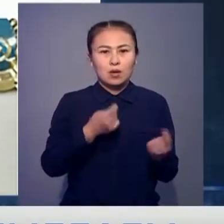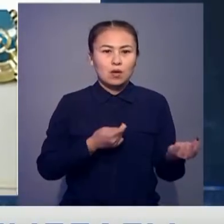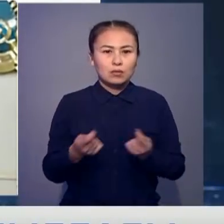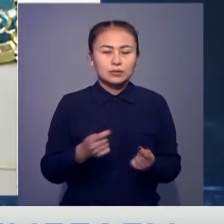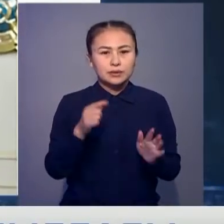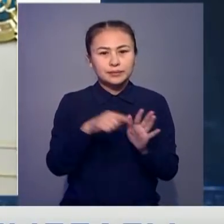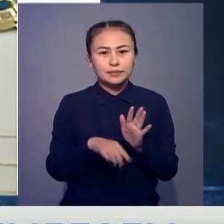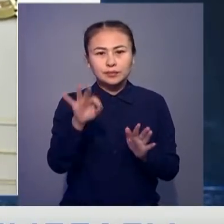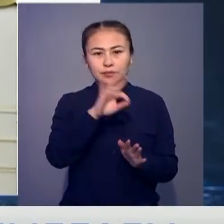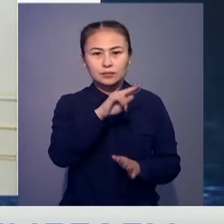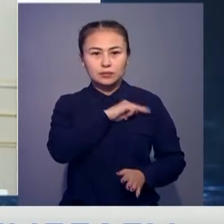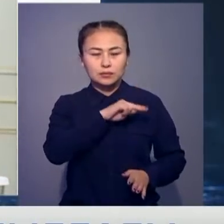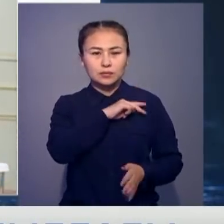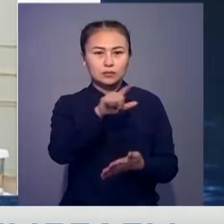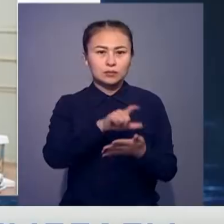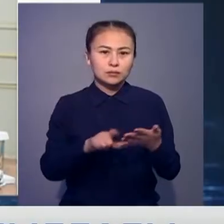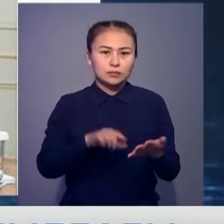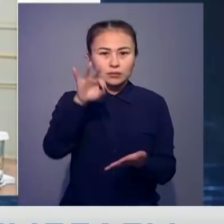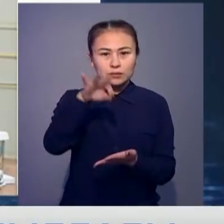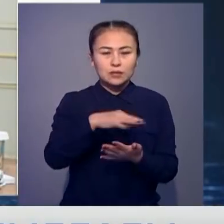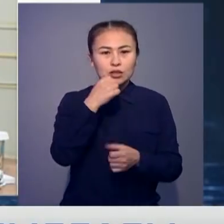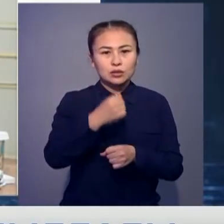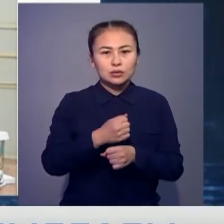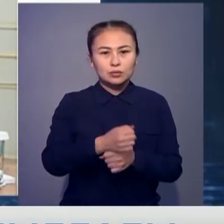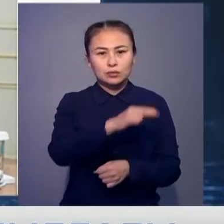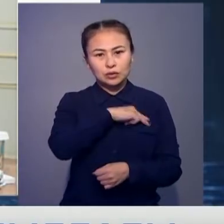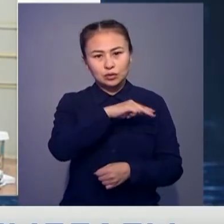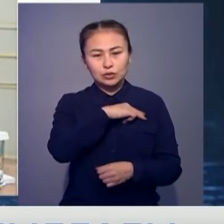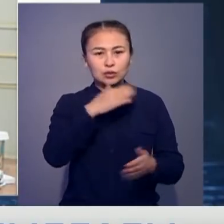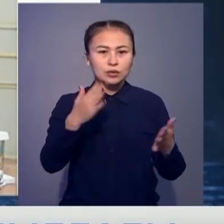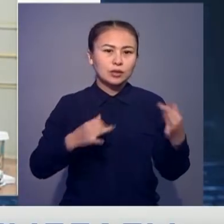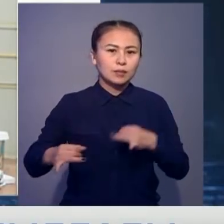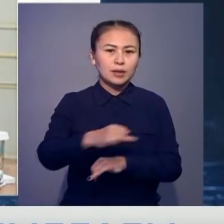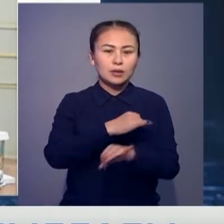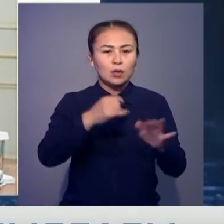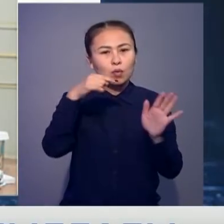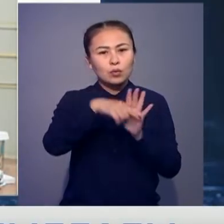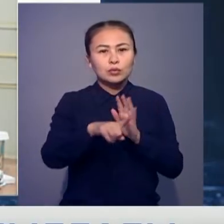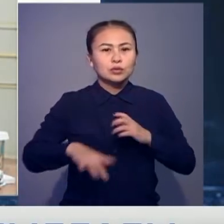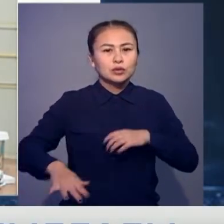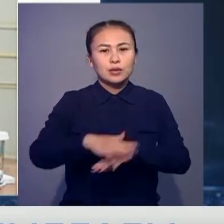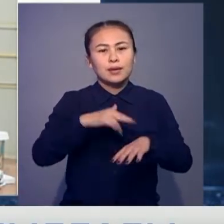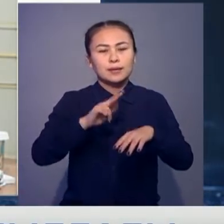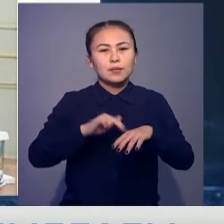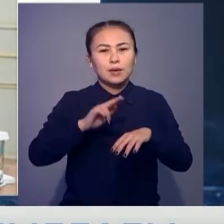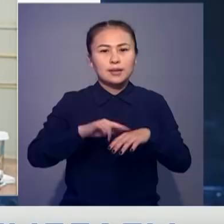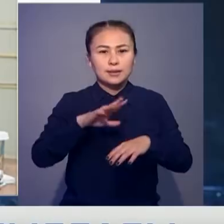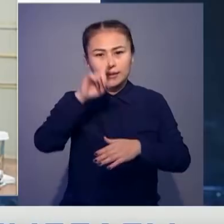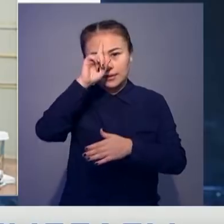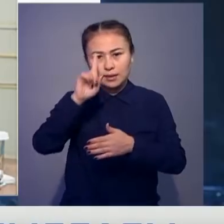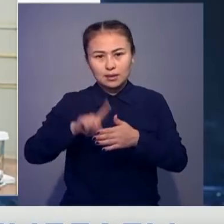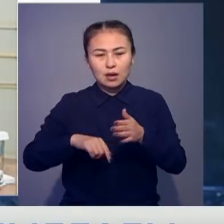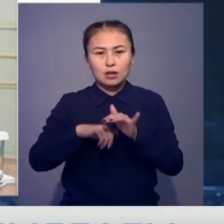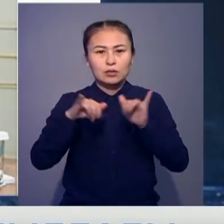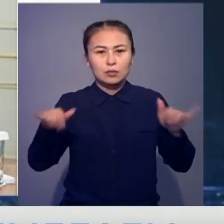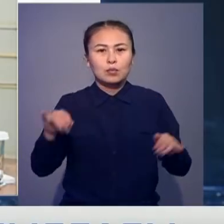еңесі тұрағасына үшкістер саласыны реформалау мақсатында жасалып жатқан жұмыстарды жан жақты баяндады. Оның ішінде қалықтың полицияға